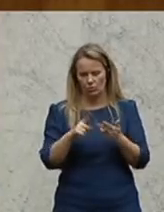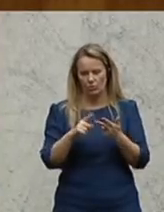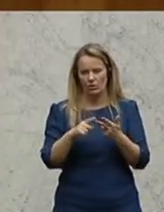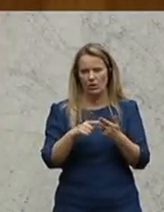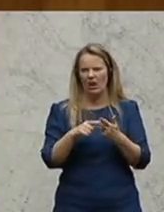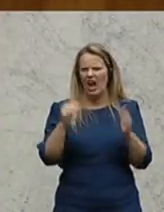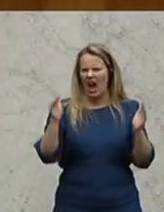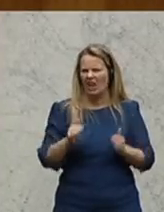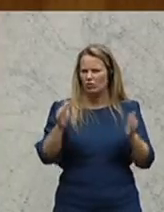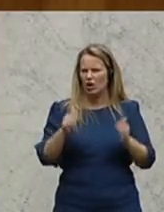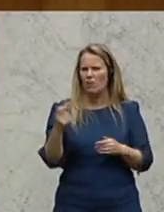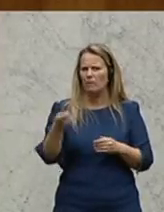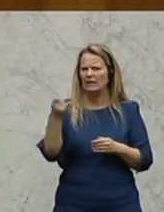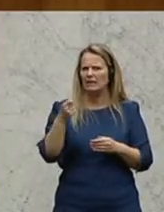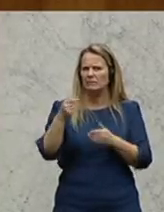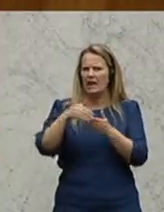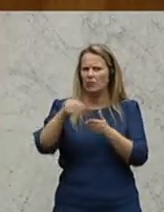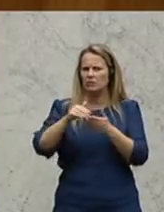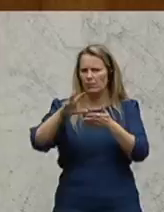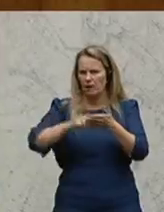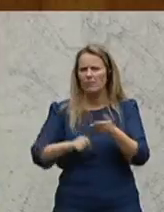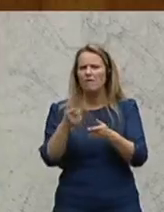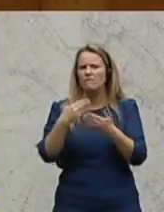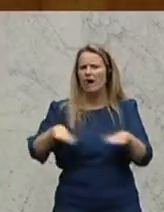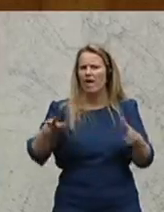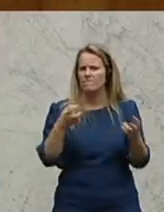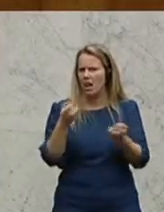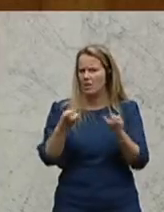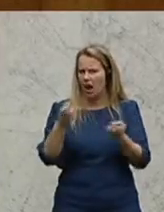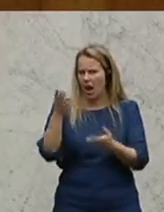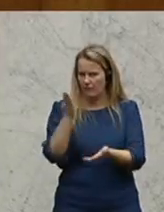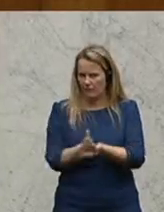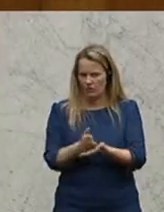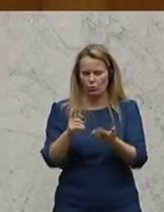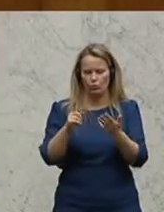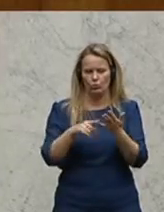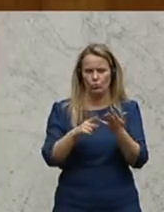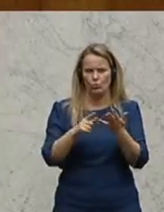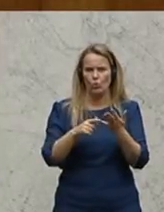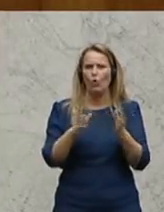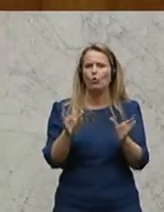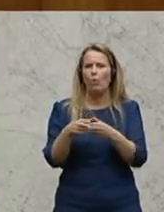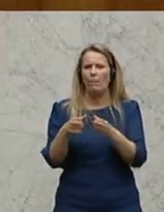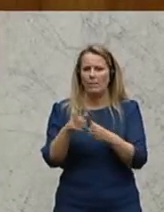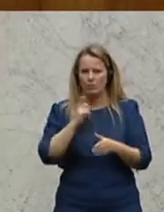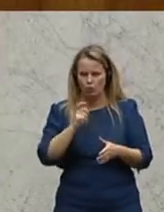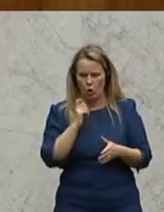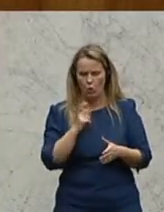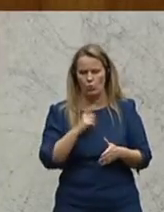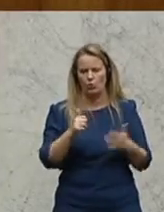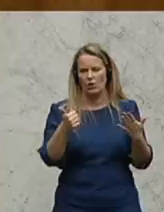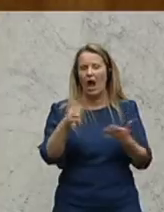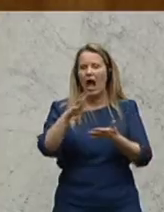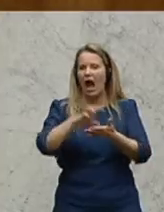Einschränkungen, Betriebsausgabenabzug bei freiwilligen Abfertigungen, mit fünftens Gruppenbesteuerung, mit